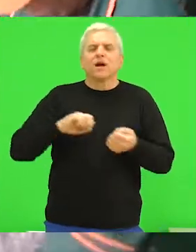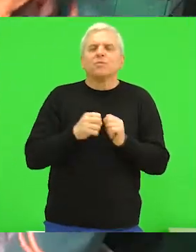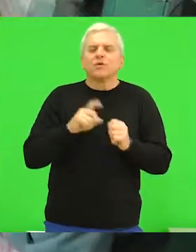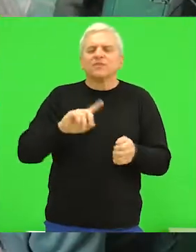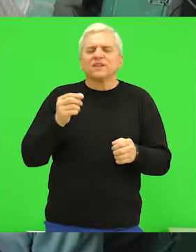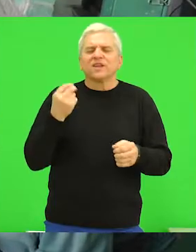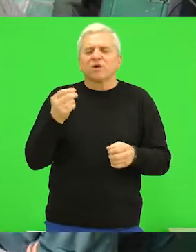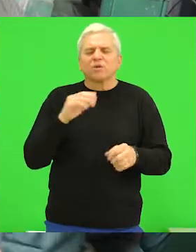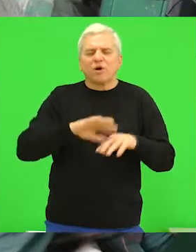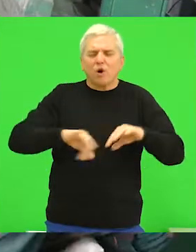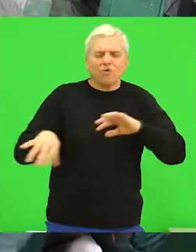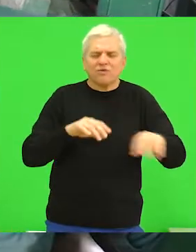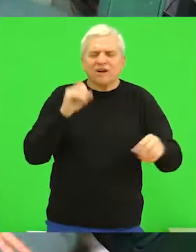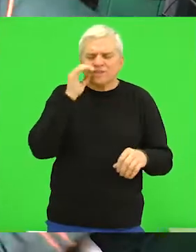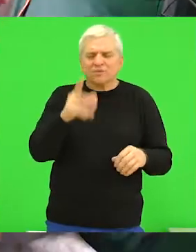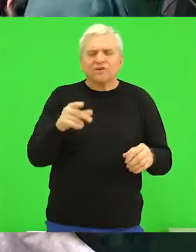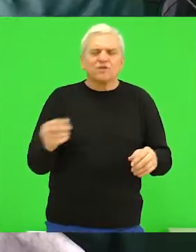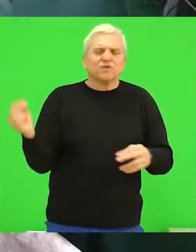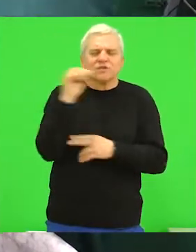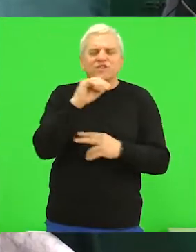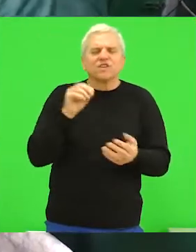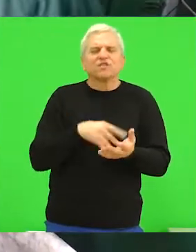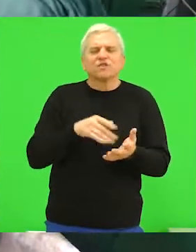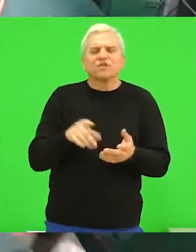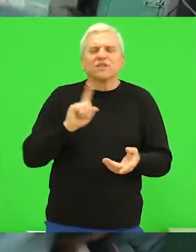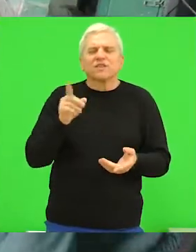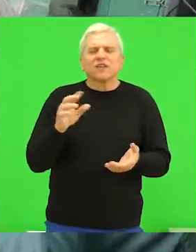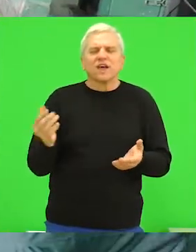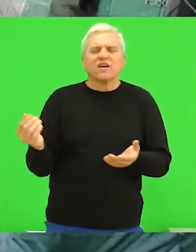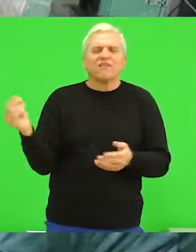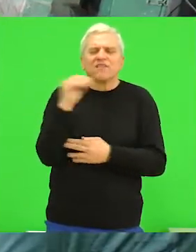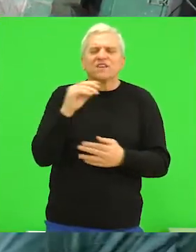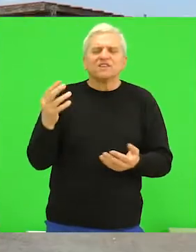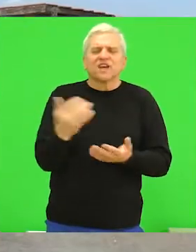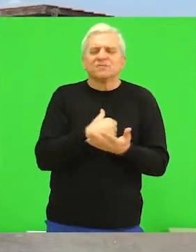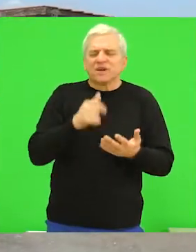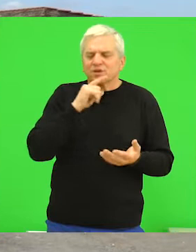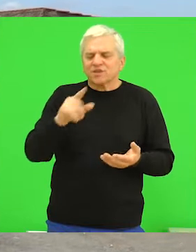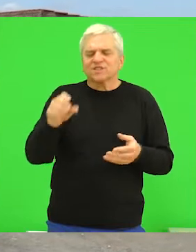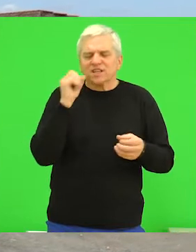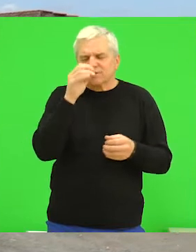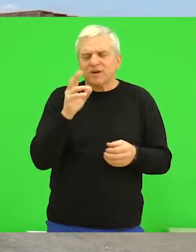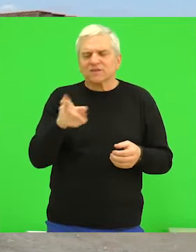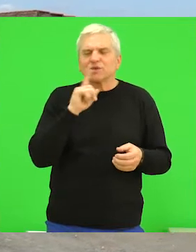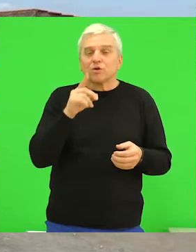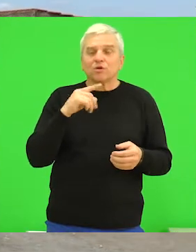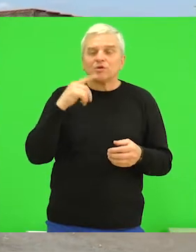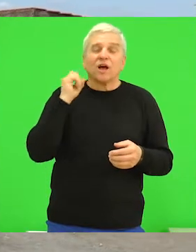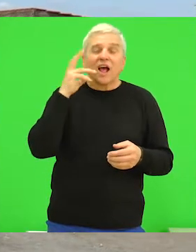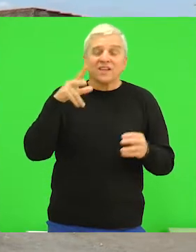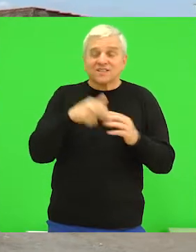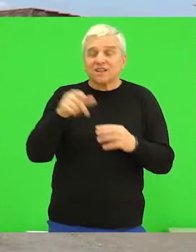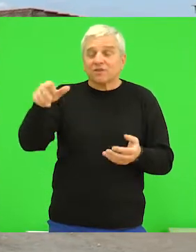Problem nepravilnog odlaganja otpada su dodatni troškovi zbog nepotrebno veće količine smeća, koje ćemo po